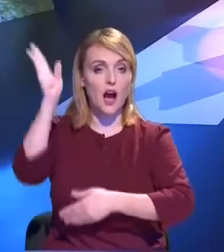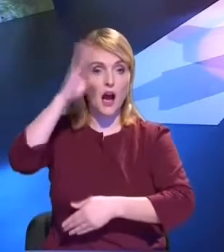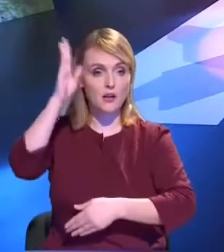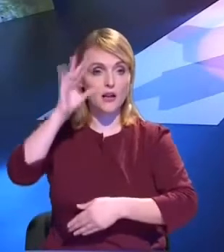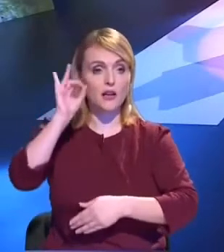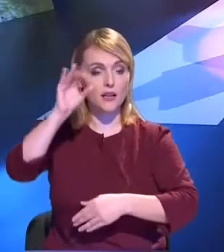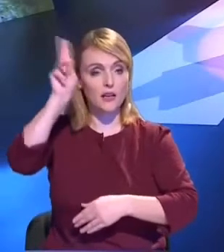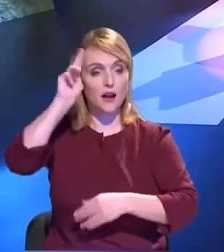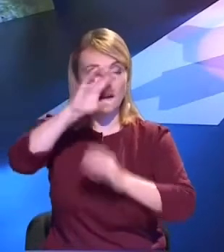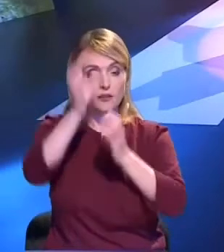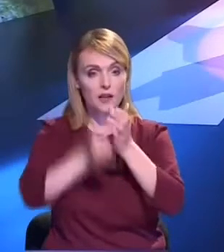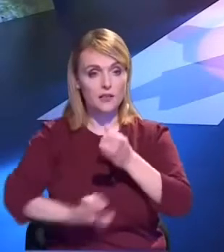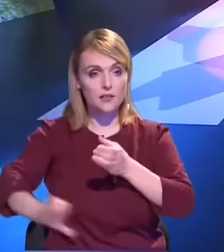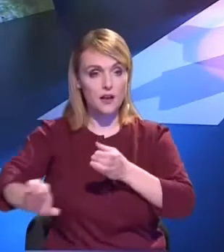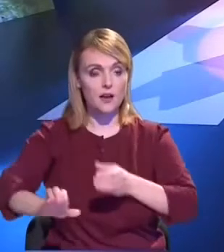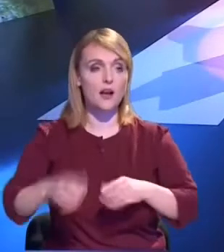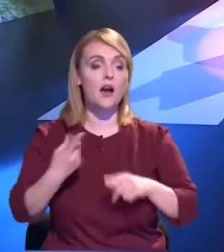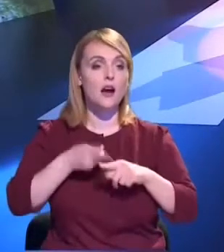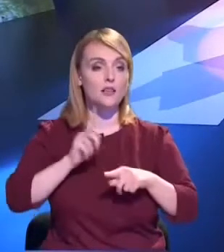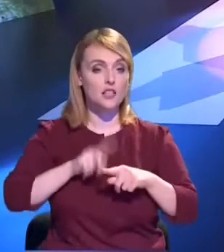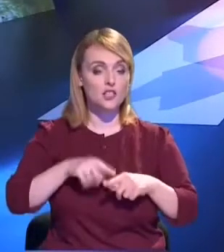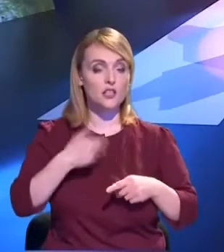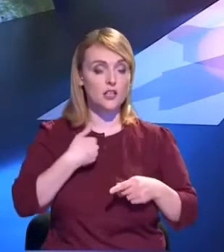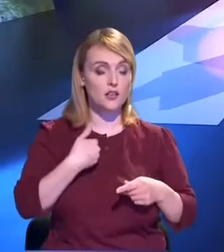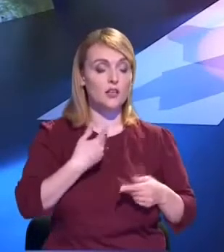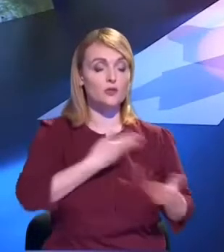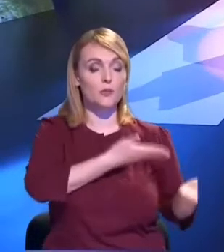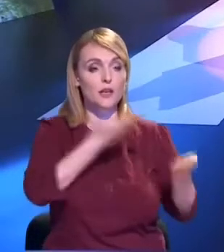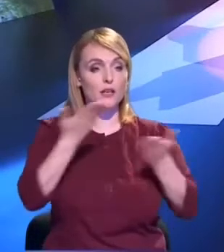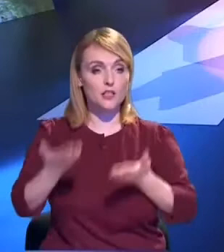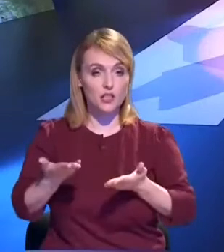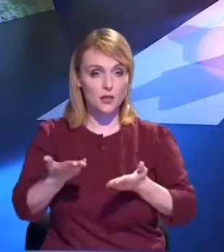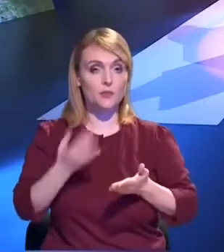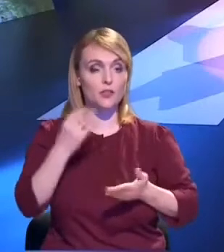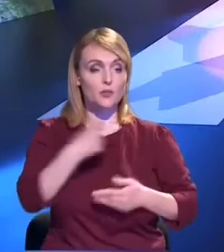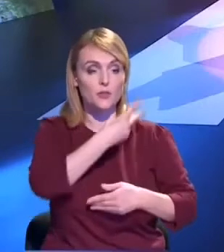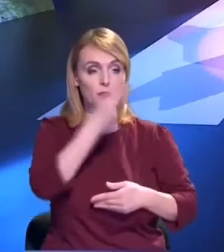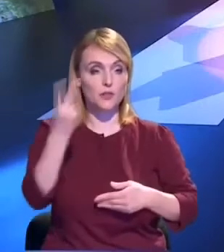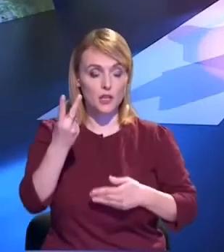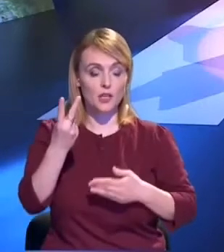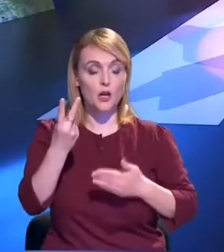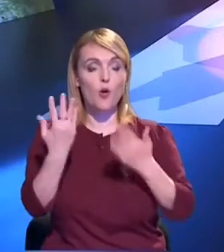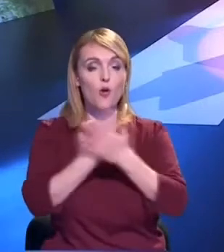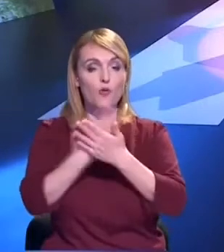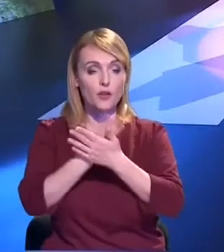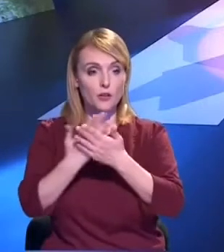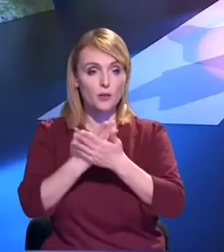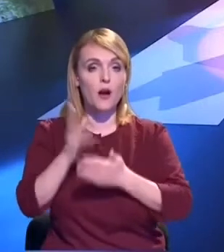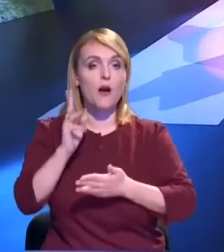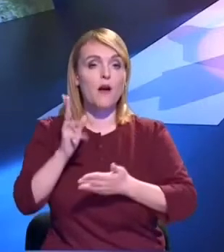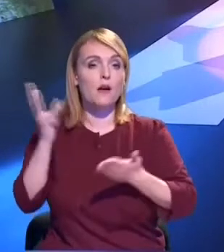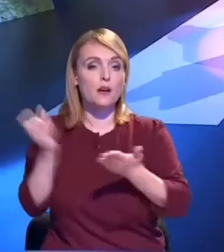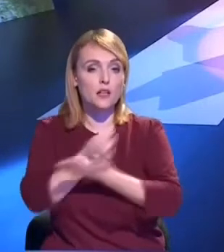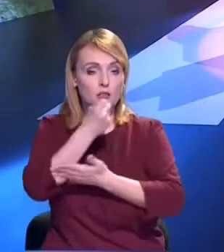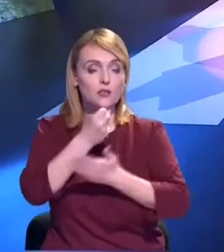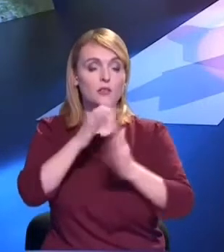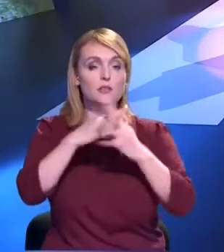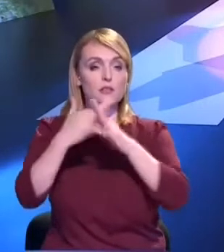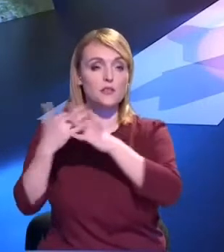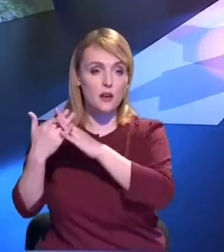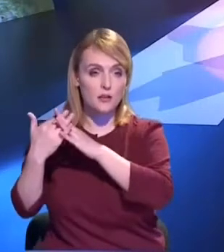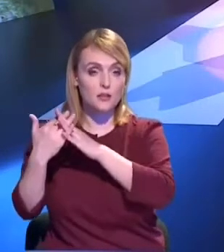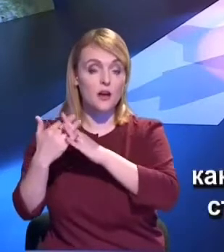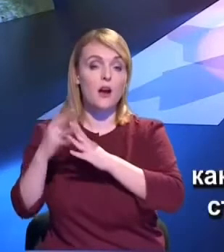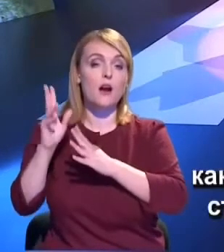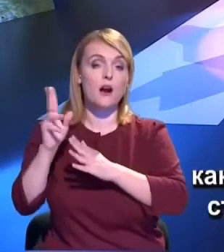canalizare. În acest sens, vă invităm să urmăriți un reportaj cum reușesc localitățile, cum